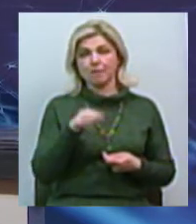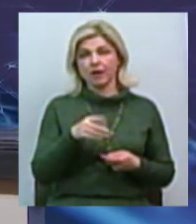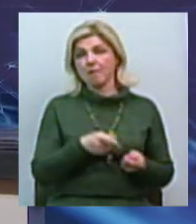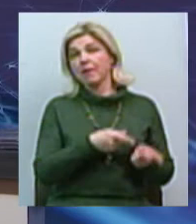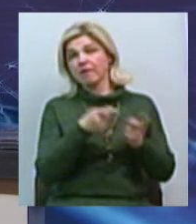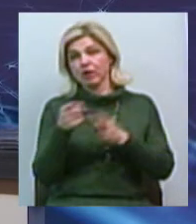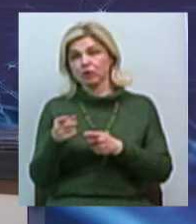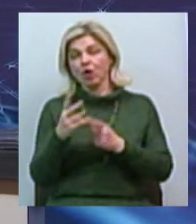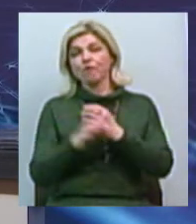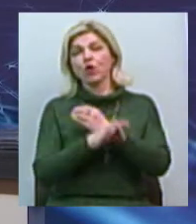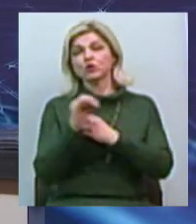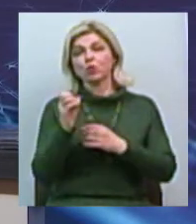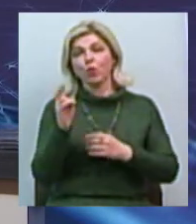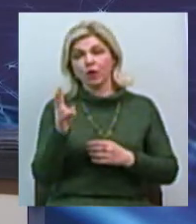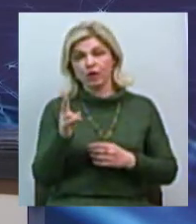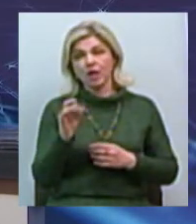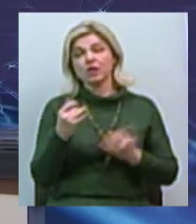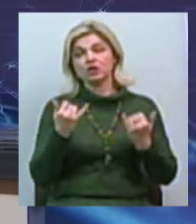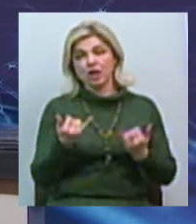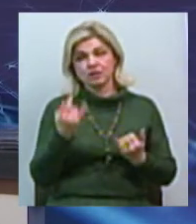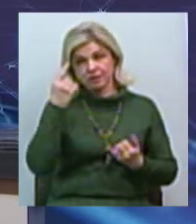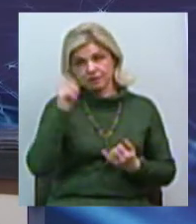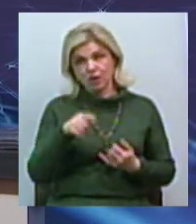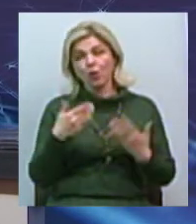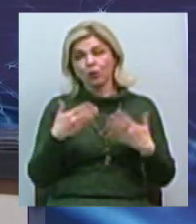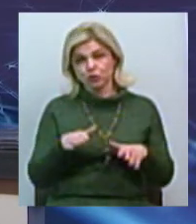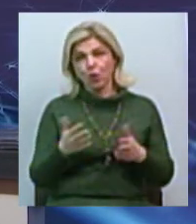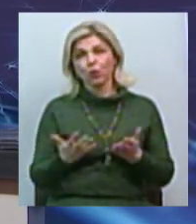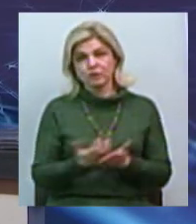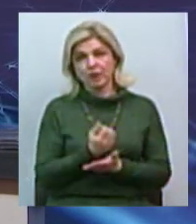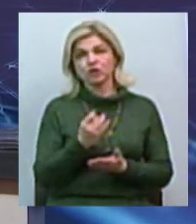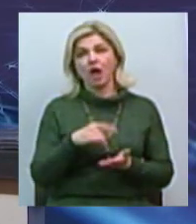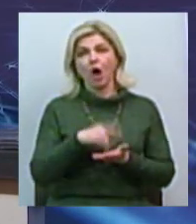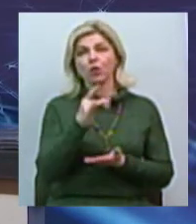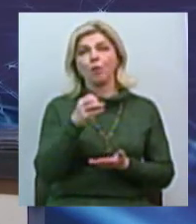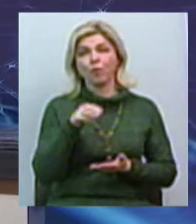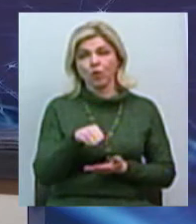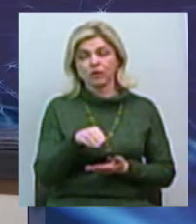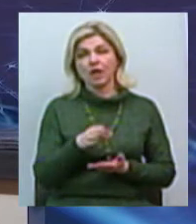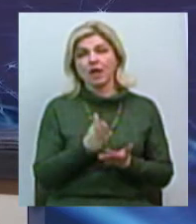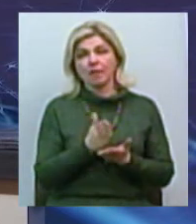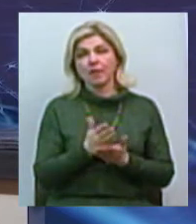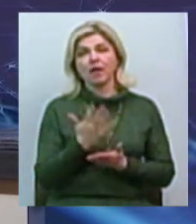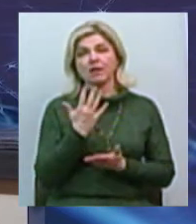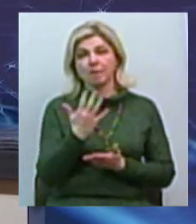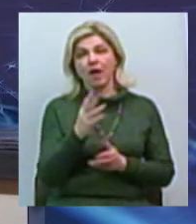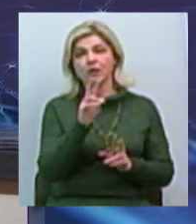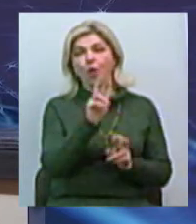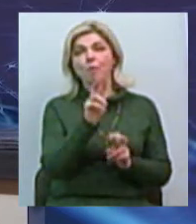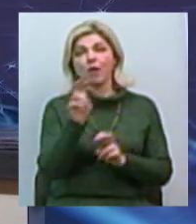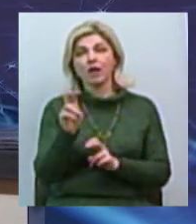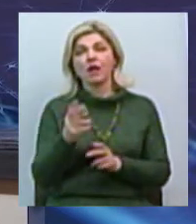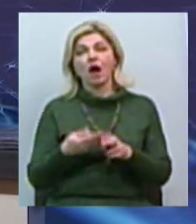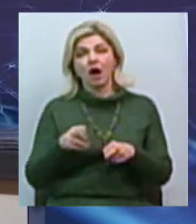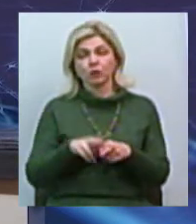І зараз ми знаємо, що цей уже состоявшийся успішний аеропорт має, по-моєму, 5 авіаційних компаній, які з ним